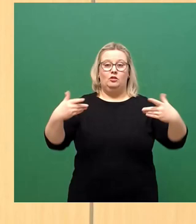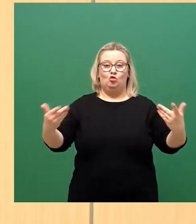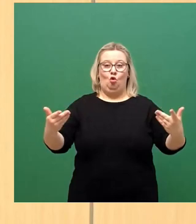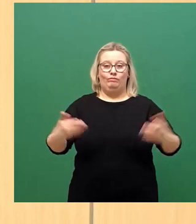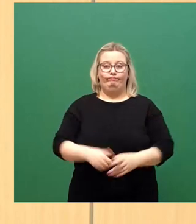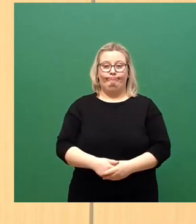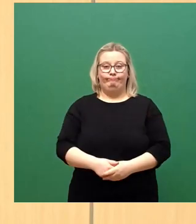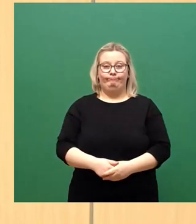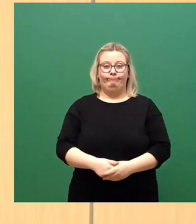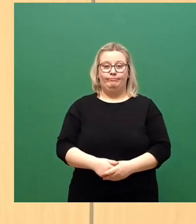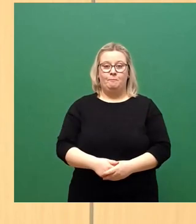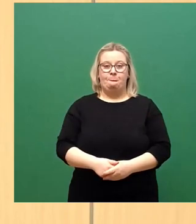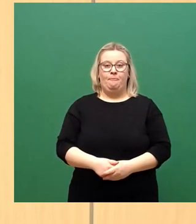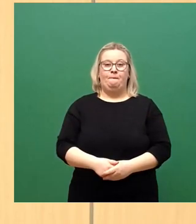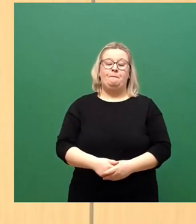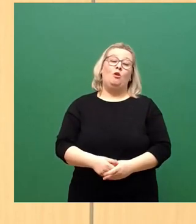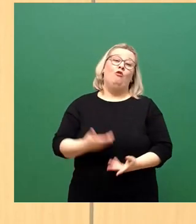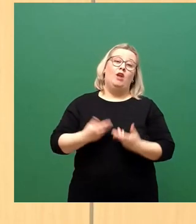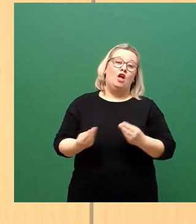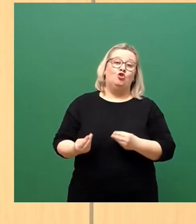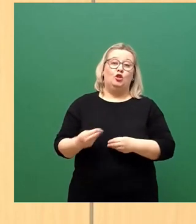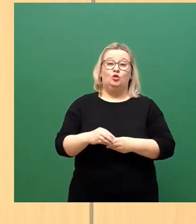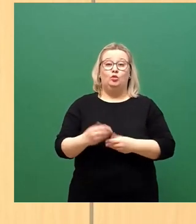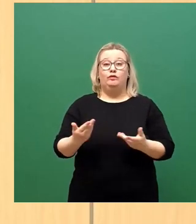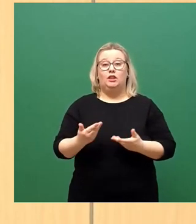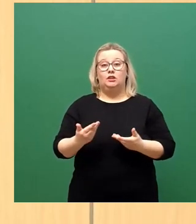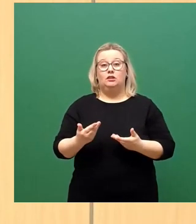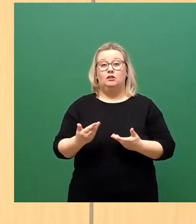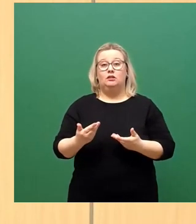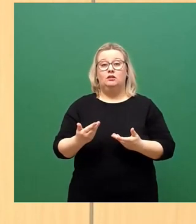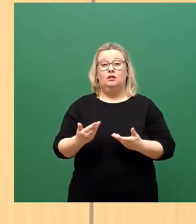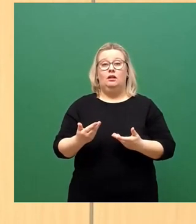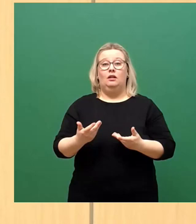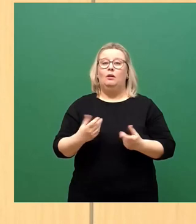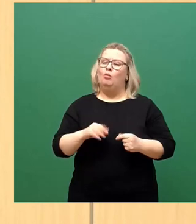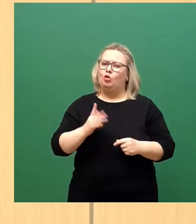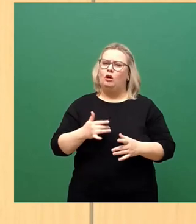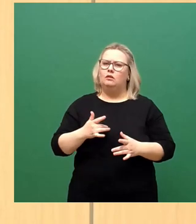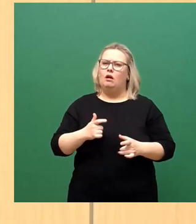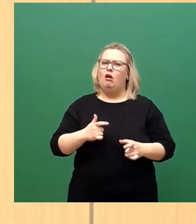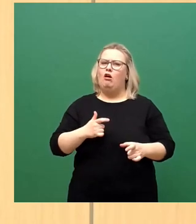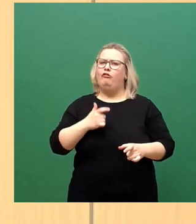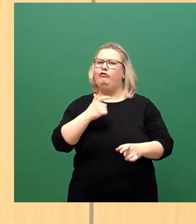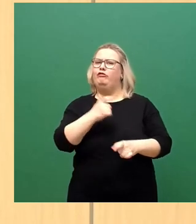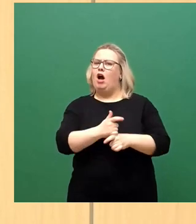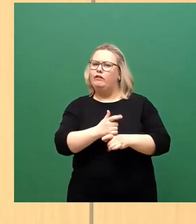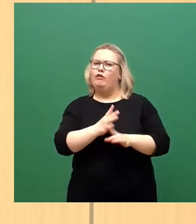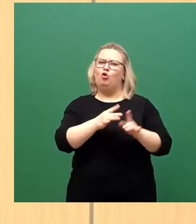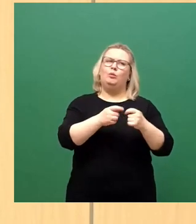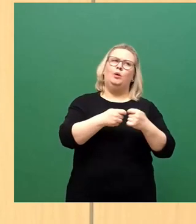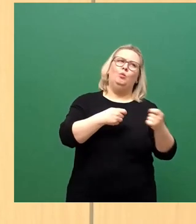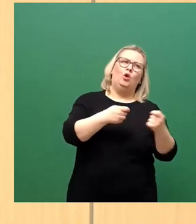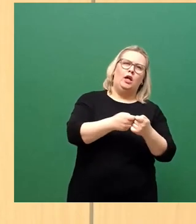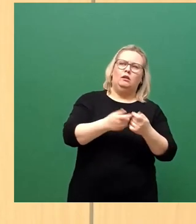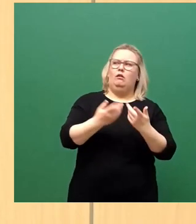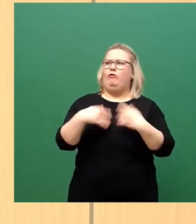Hinzugefügt werden könnte noch, dass es dann noch dieses Verantwortungsmitado mit dem Bund und dem Freistaat gegeben